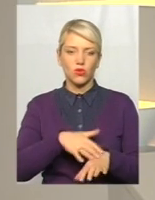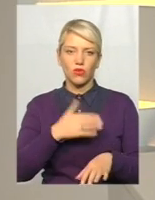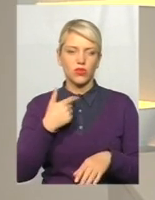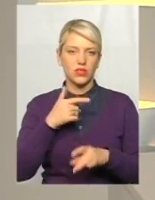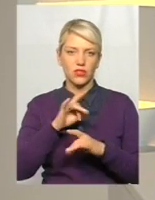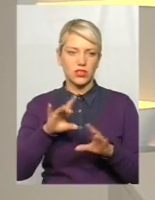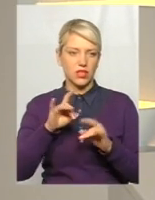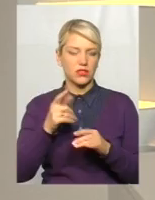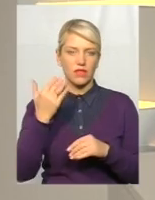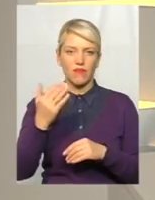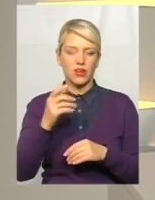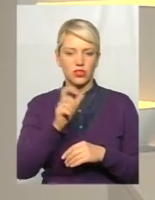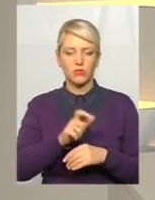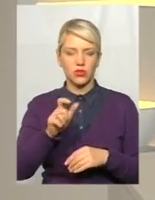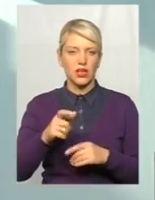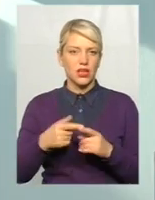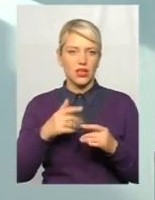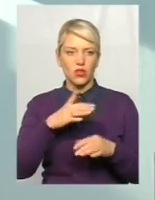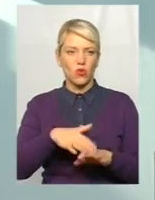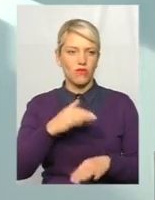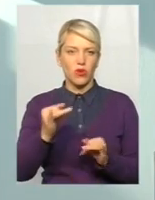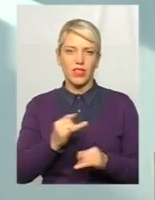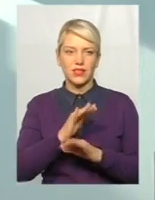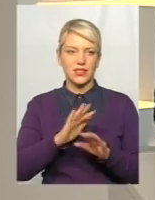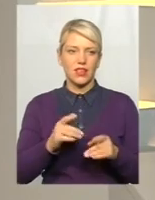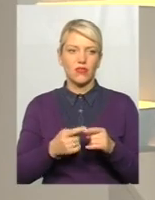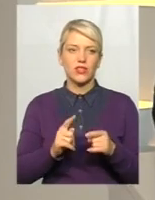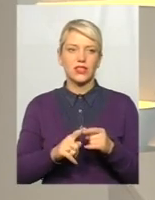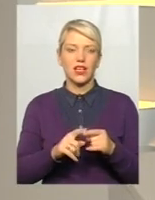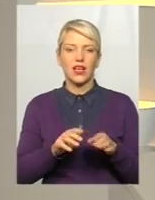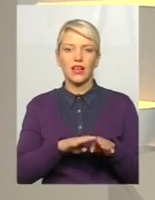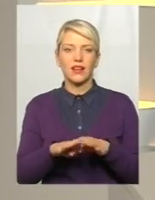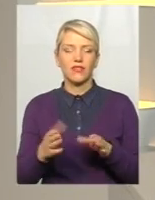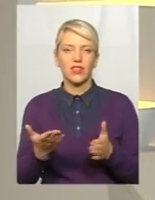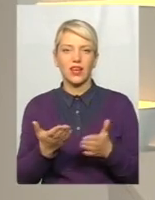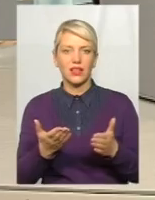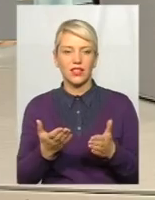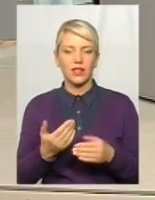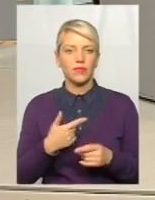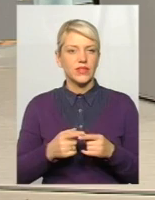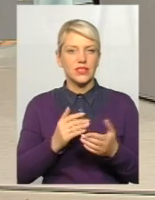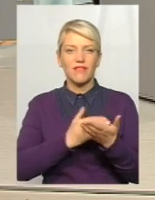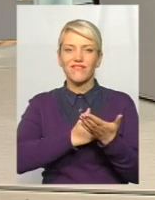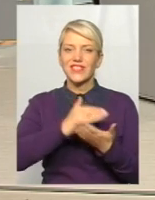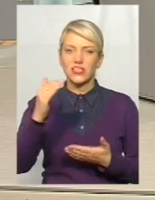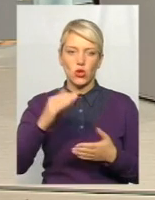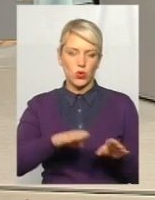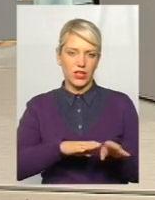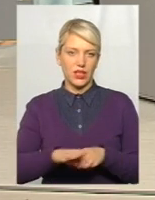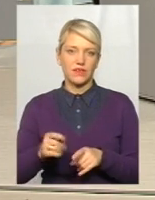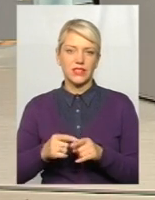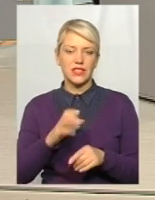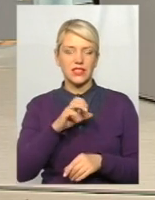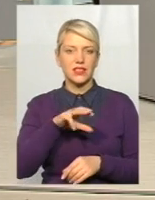слухачам це було дуже довго нецікаво. Ну, ви скажіть, який це рівень? Це дуже високий рівень. Це певний стандарт, який